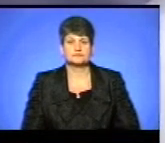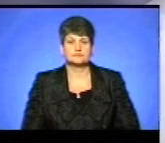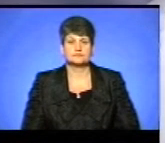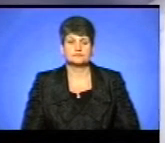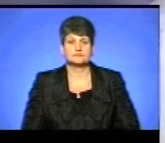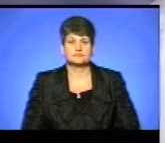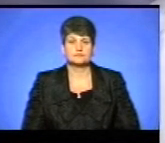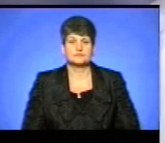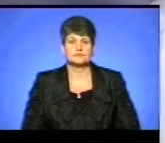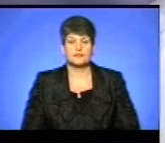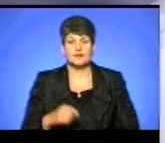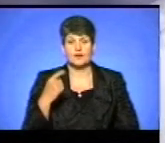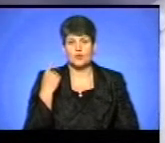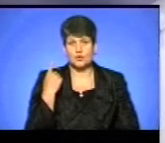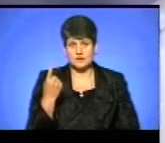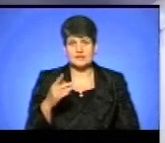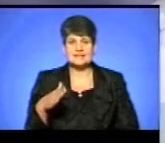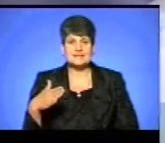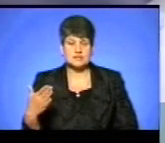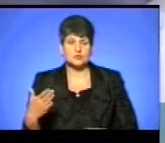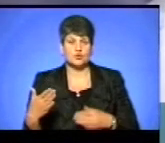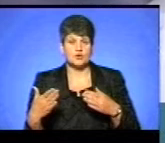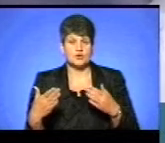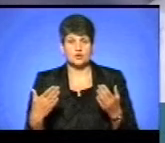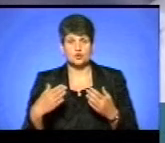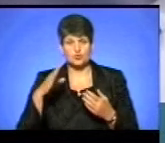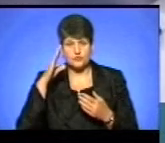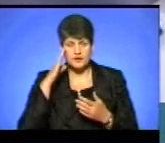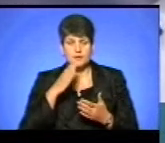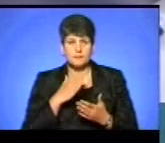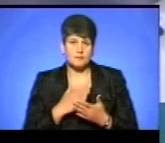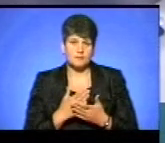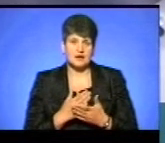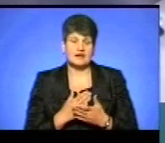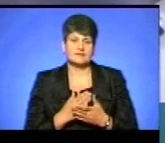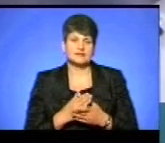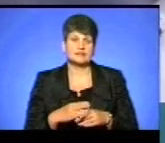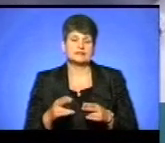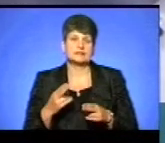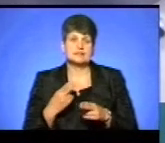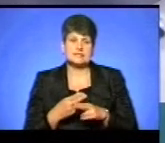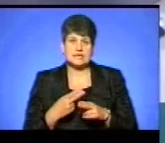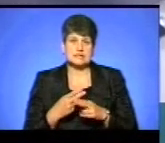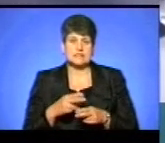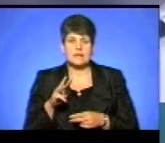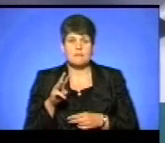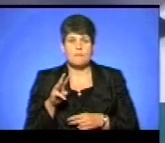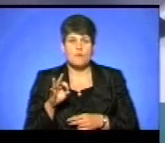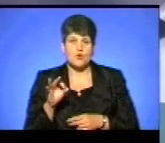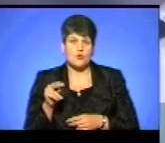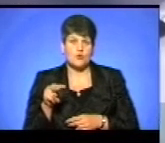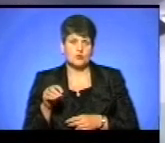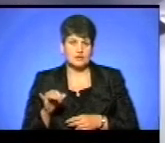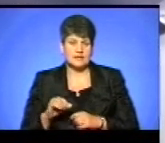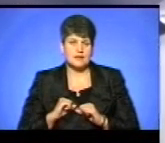Один з сторін чоловік мав з собою залізний молот, який намагався